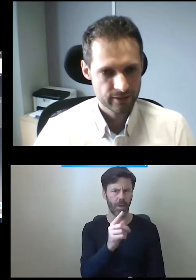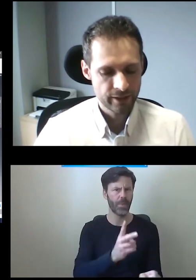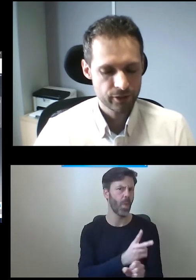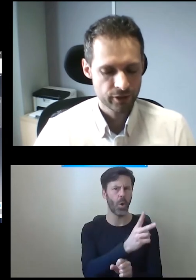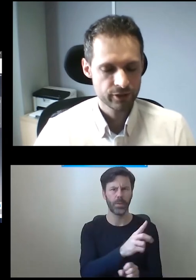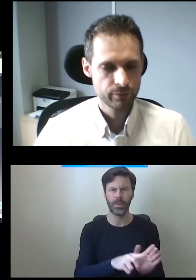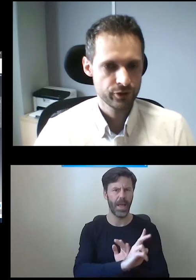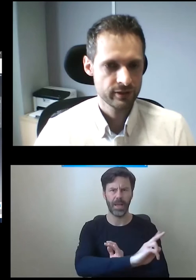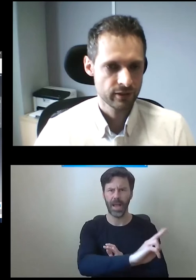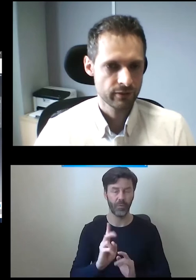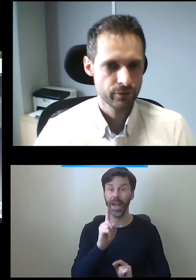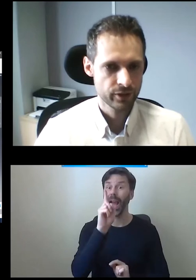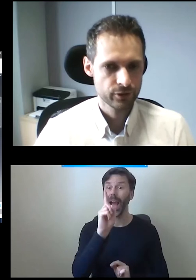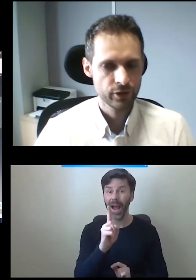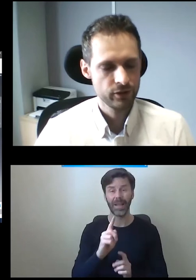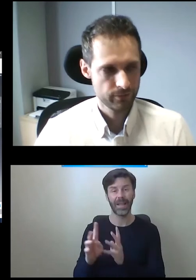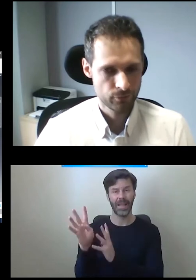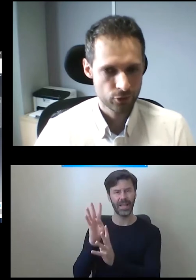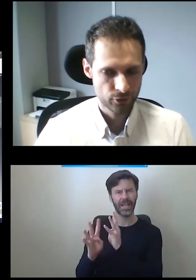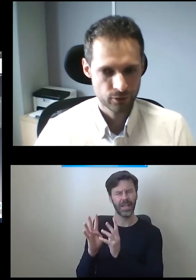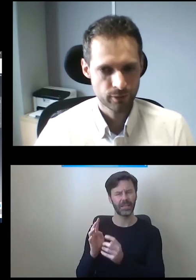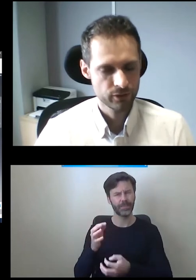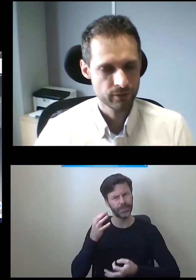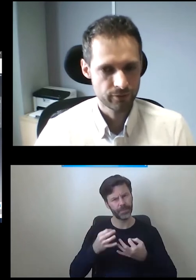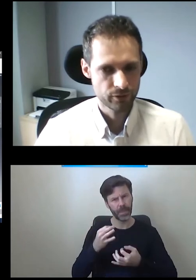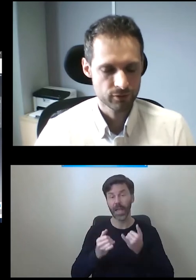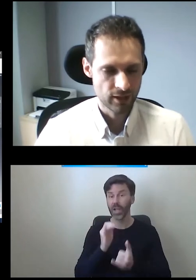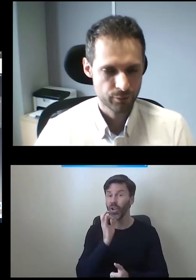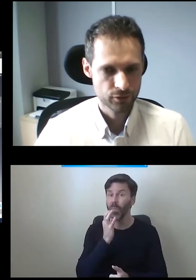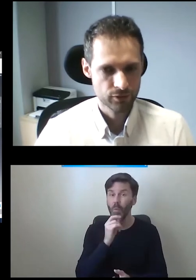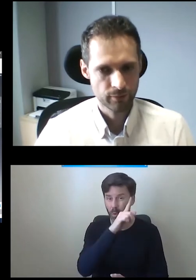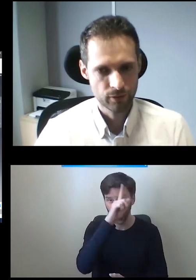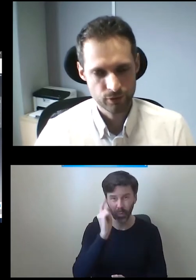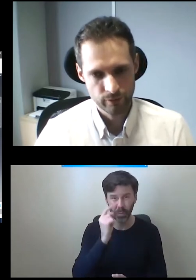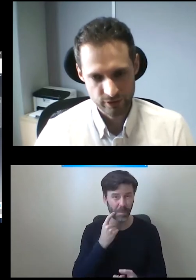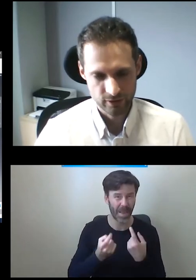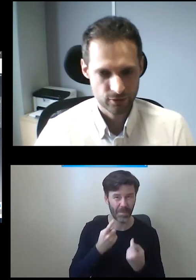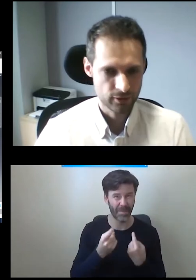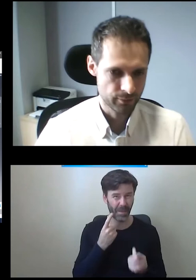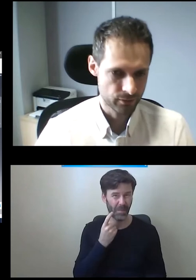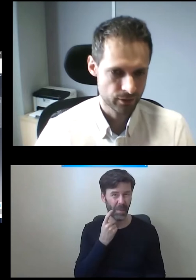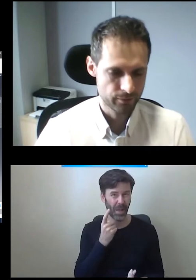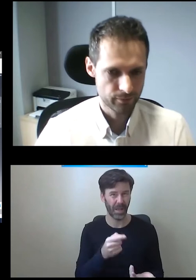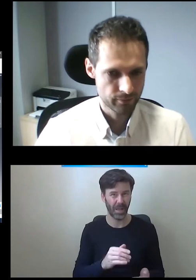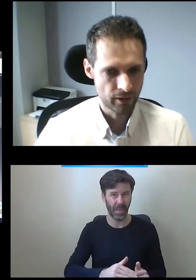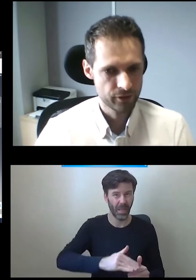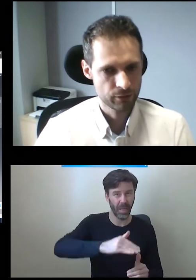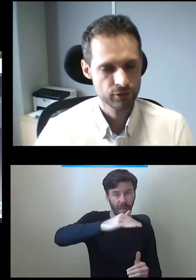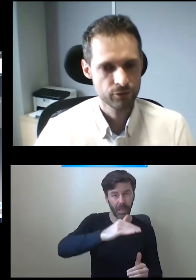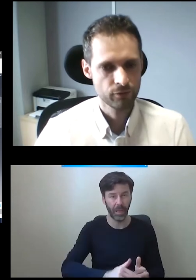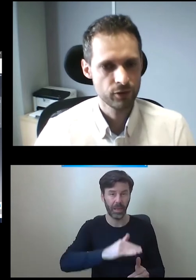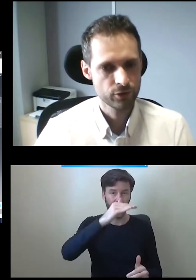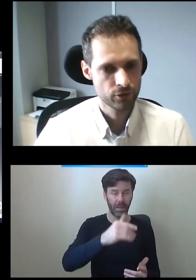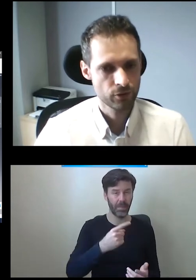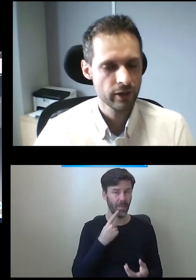ale klienci, przędzej czy później, zastanawiają się, co jeśli młode osoby będą się tym bawić, będą skakać po tych schodkach, będą sobie jeździć na tych schodkach, będą się bawić cały